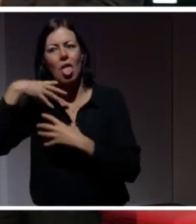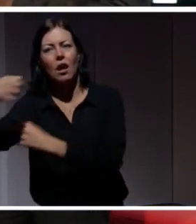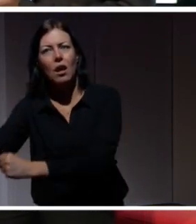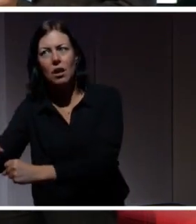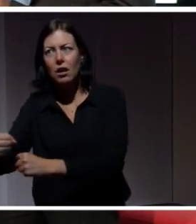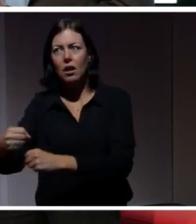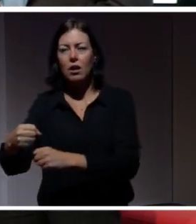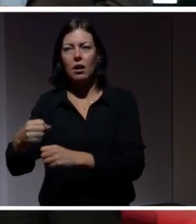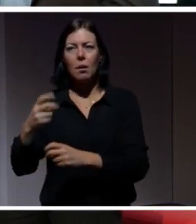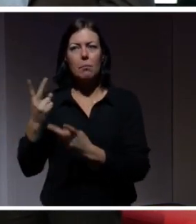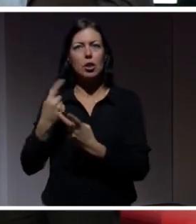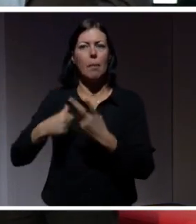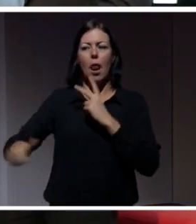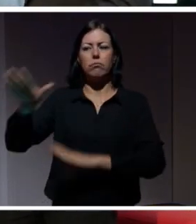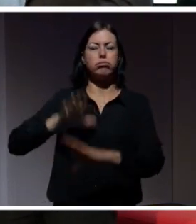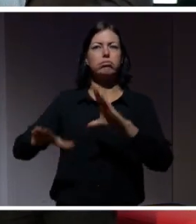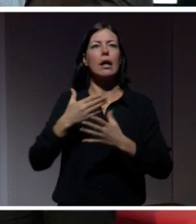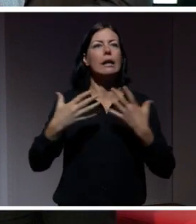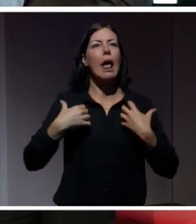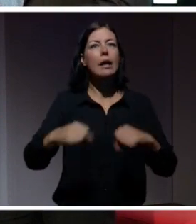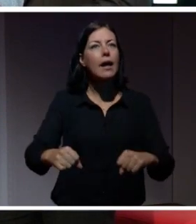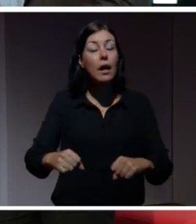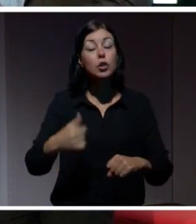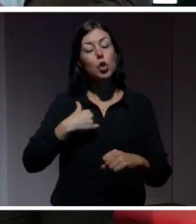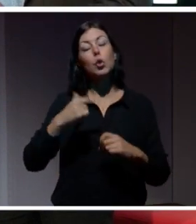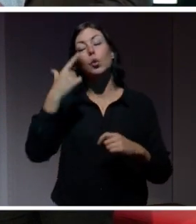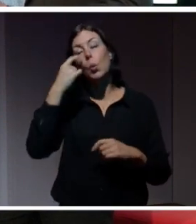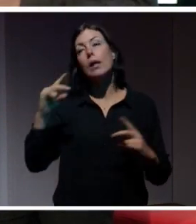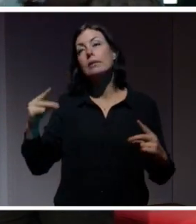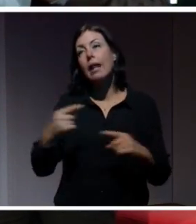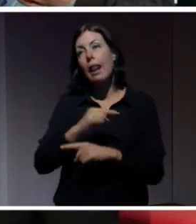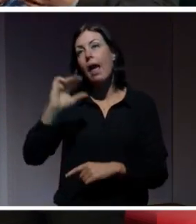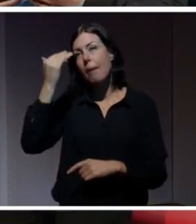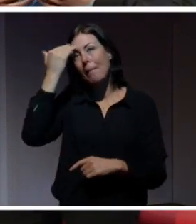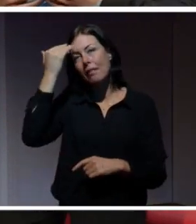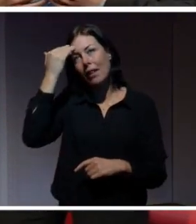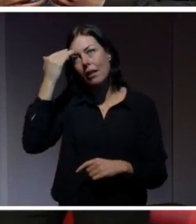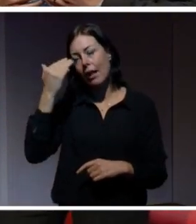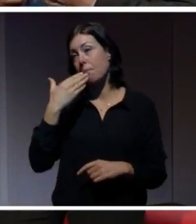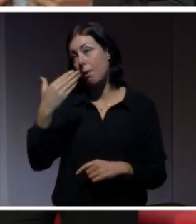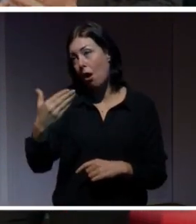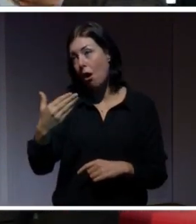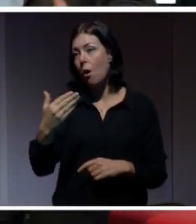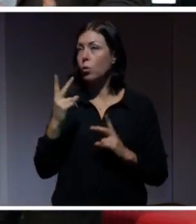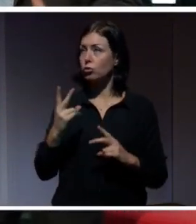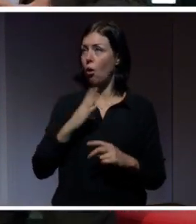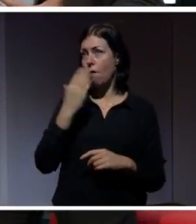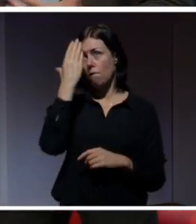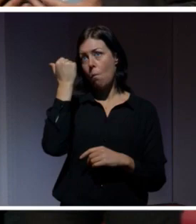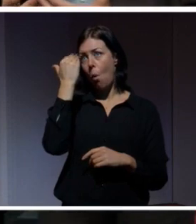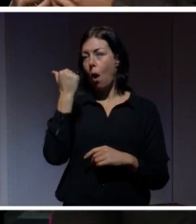ifrån mig istället för att agera. Så medvetenhet tror jag är bra. Och att ha förmågan och